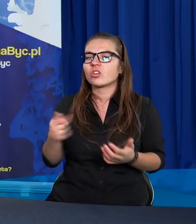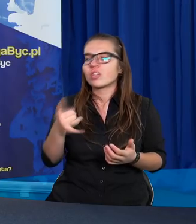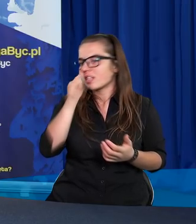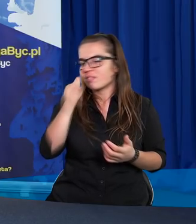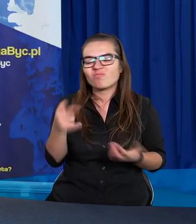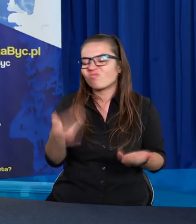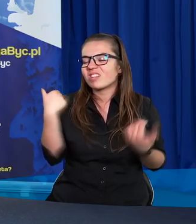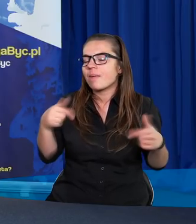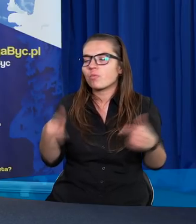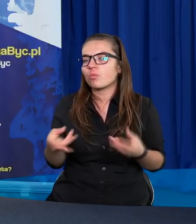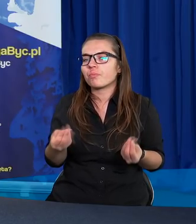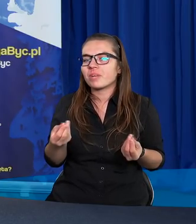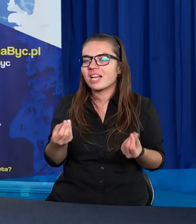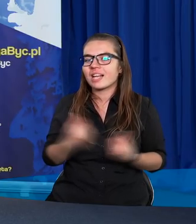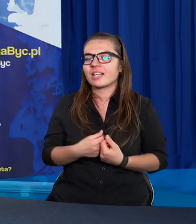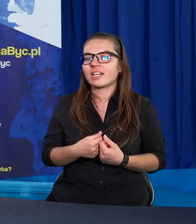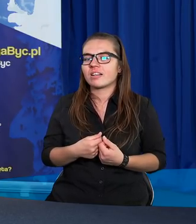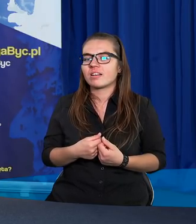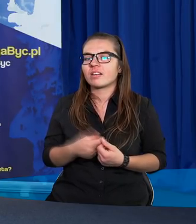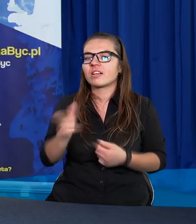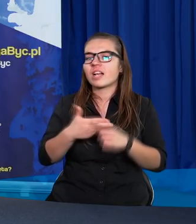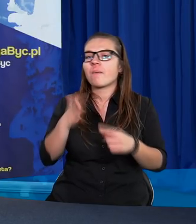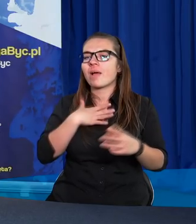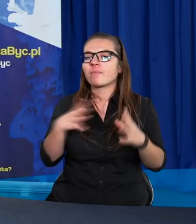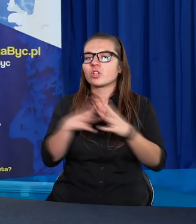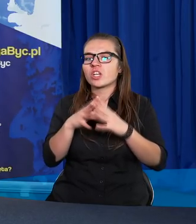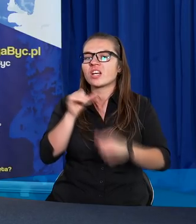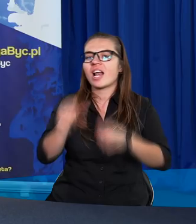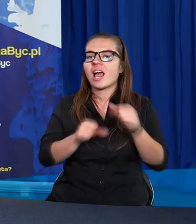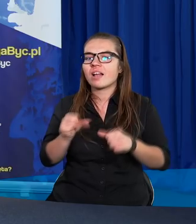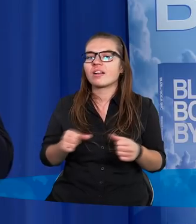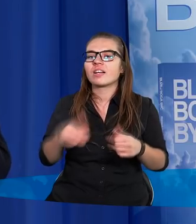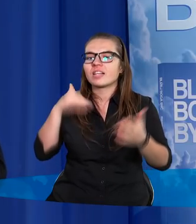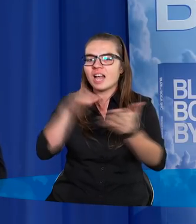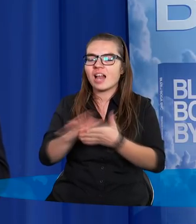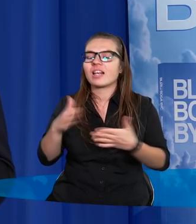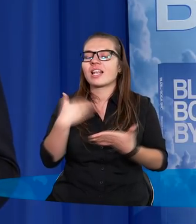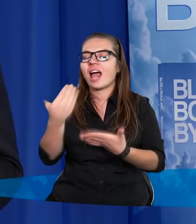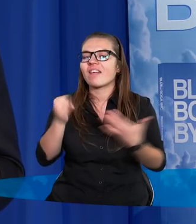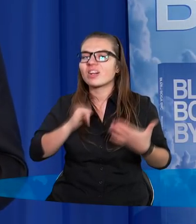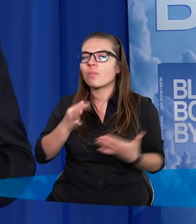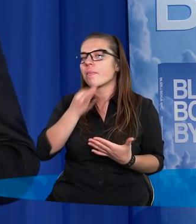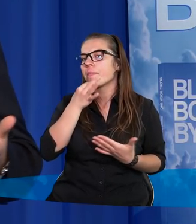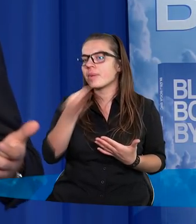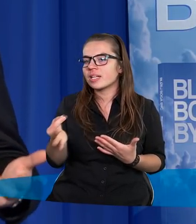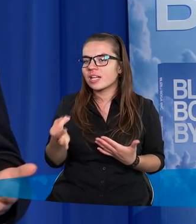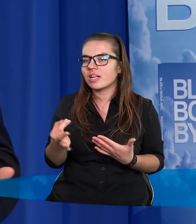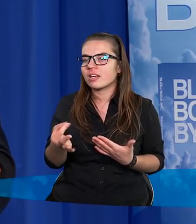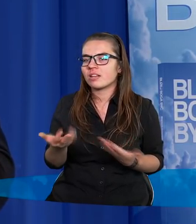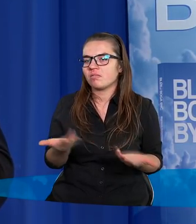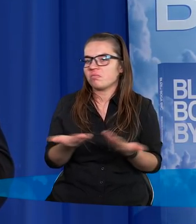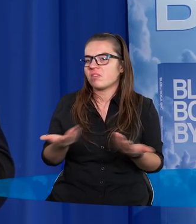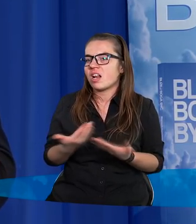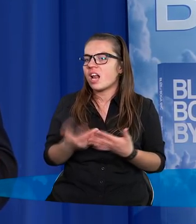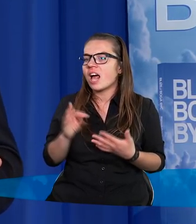niestety na to nie było środków. Kiedy miałem około 10 lat, zacząłem sobie zadawać pytanie dlaczego tak